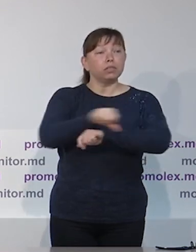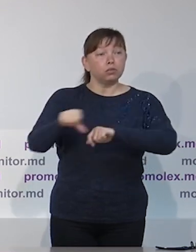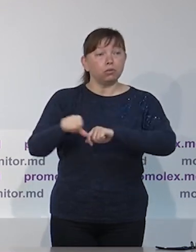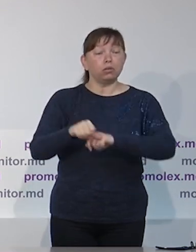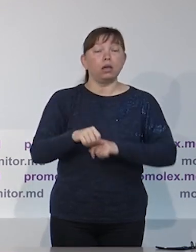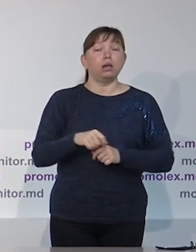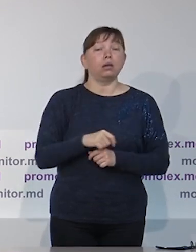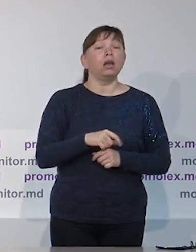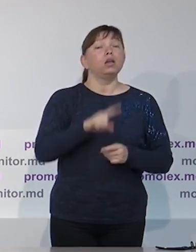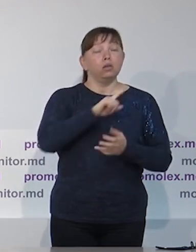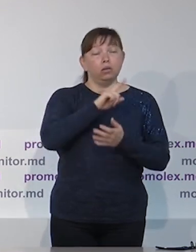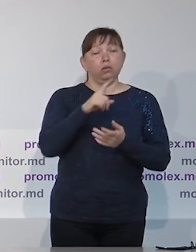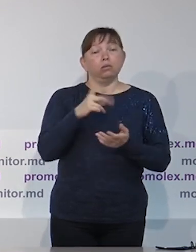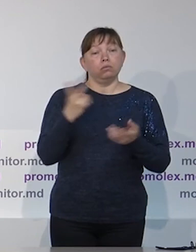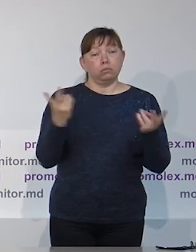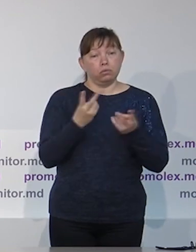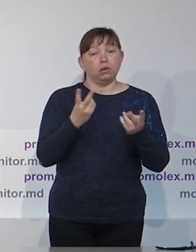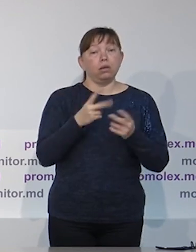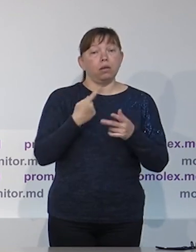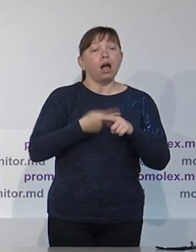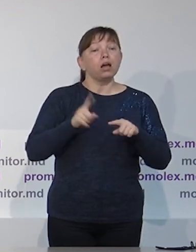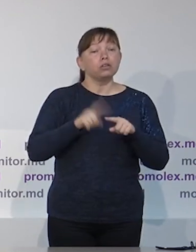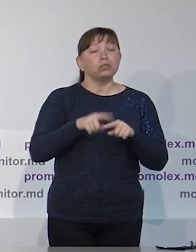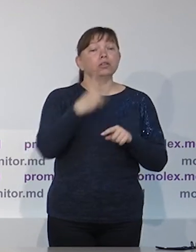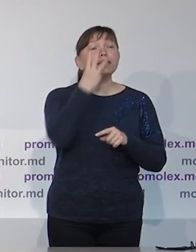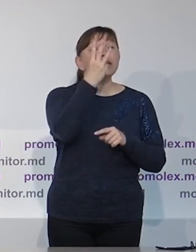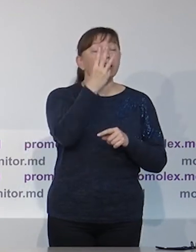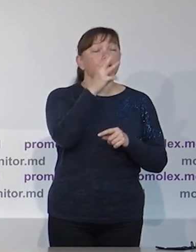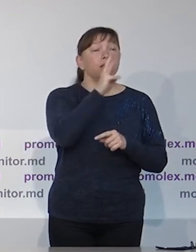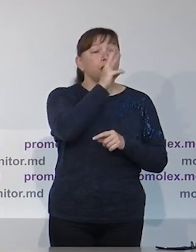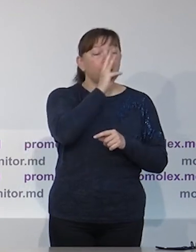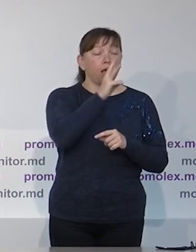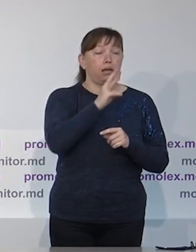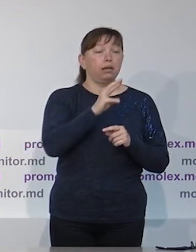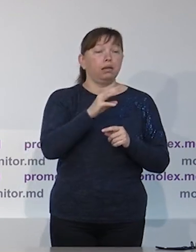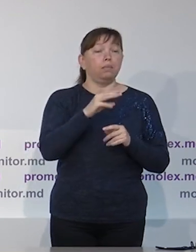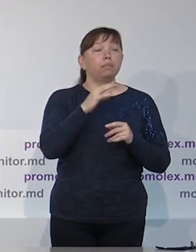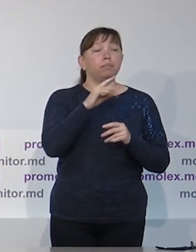шлейф, что представляет 12 средних зарплат по экономике.